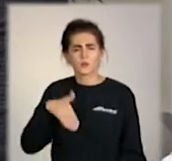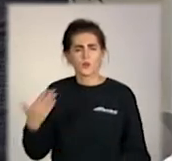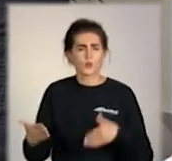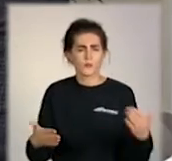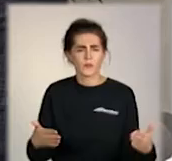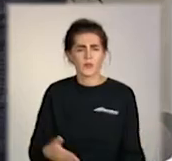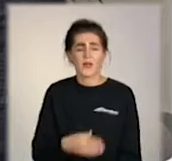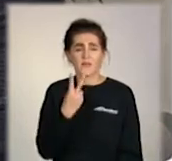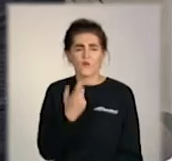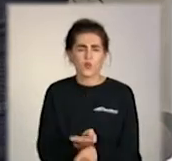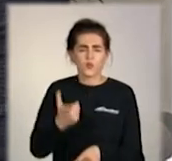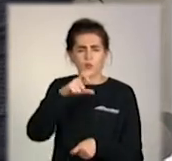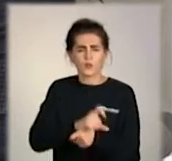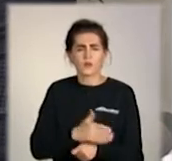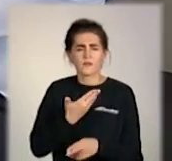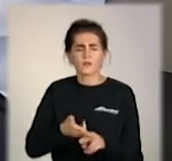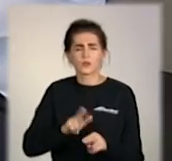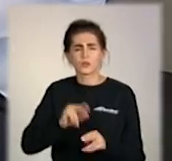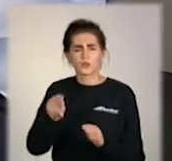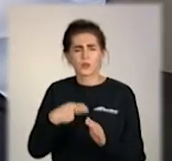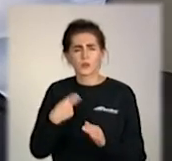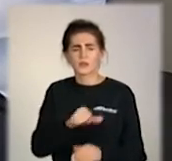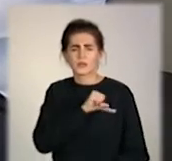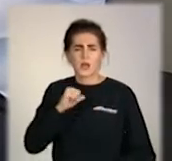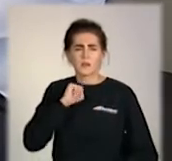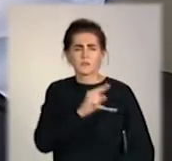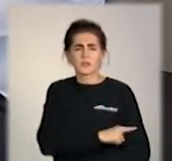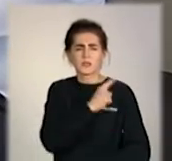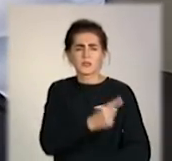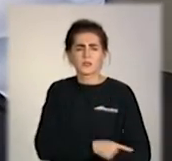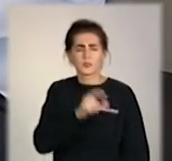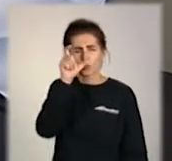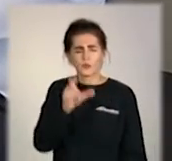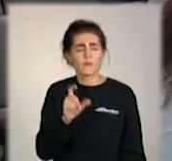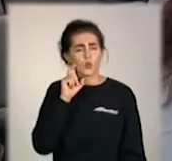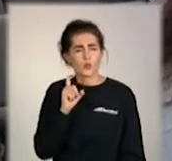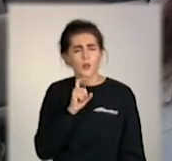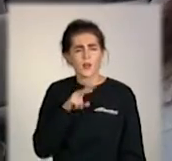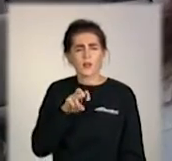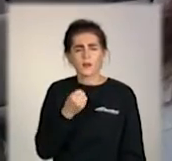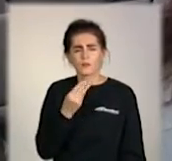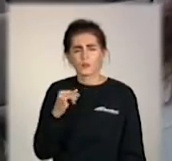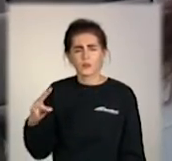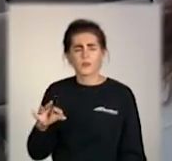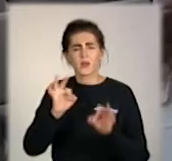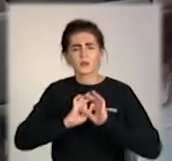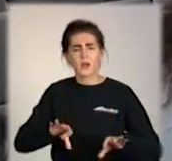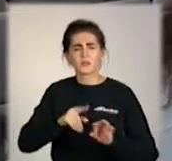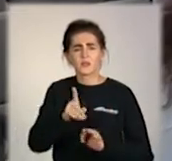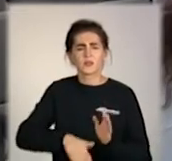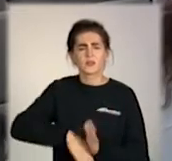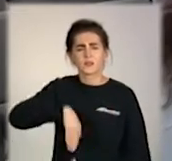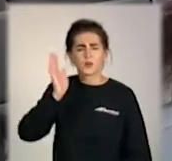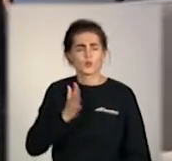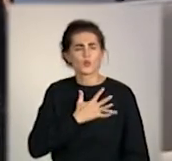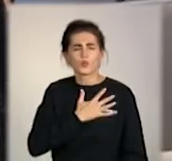Двократний чемпіон світу зі стронгмену та найсильніша людина України Олександр Лашин розповідає, його кумиром з дитинства був